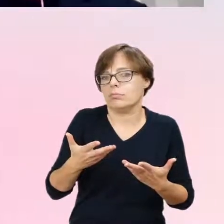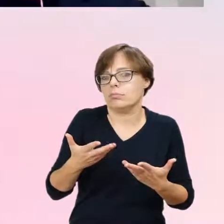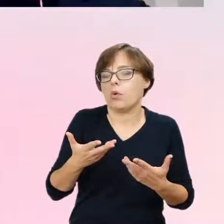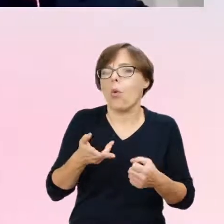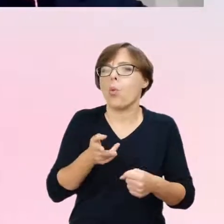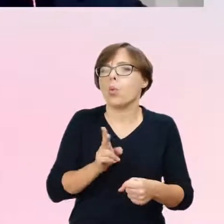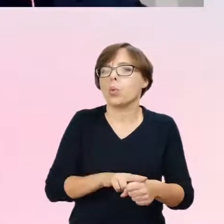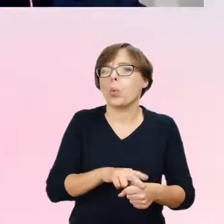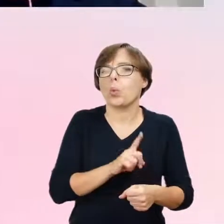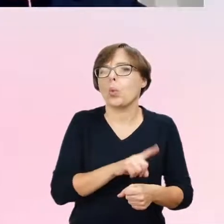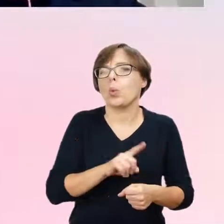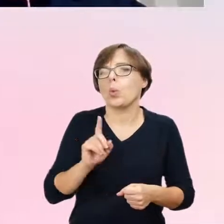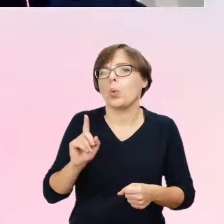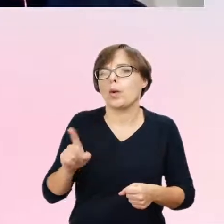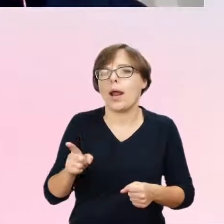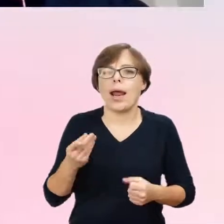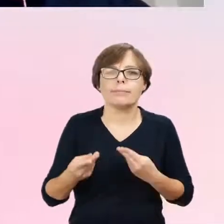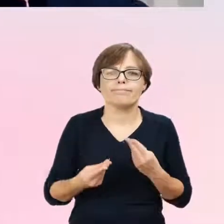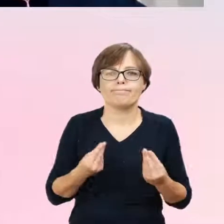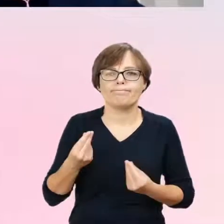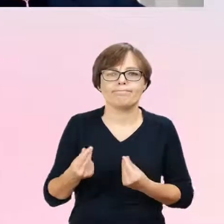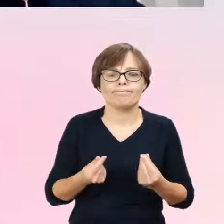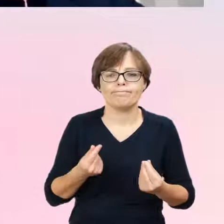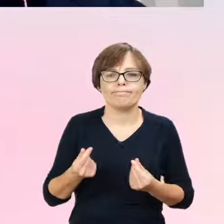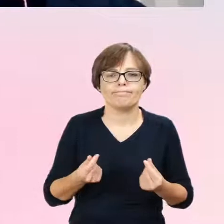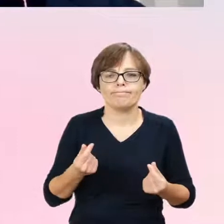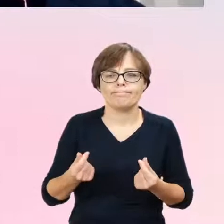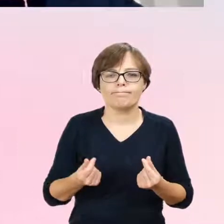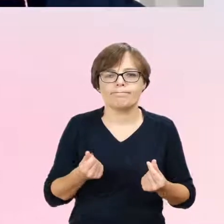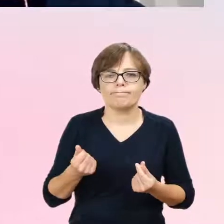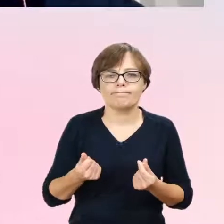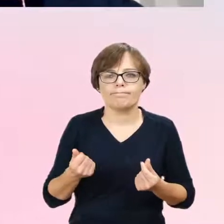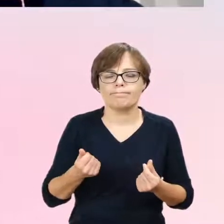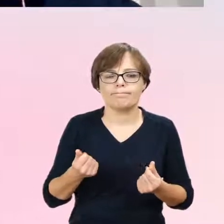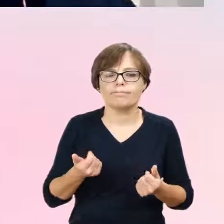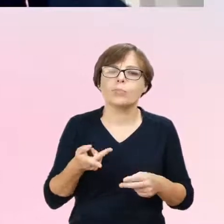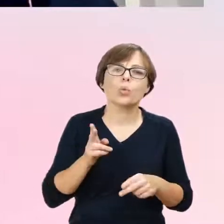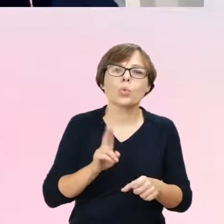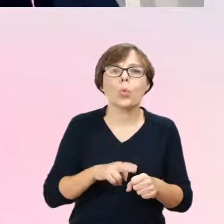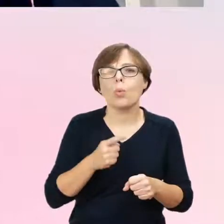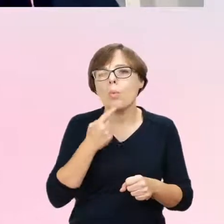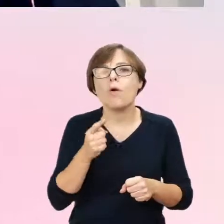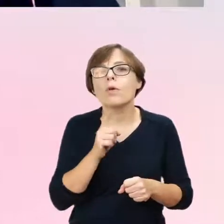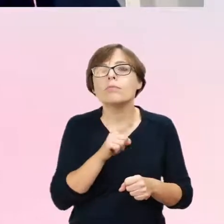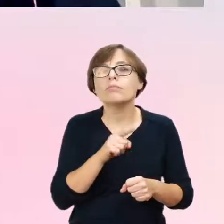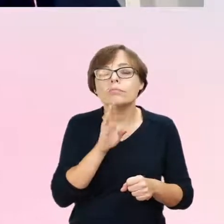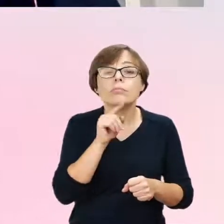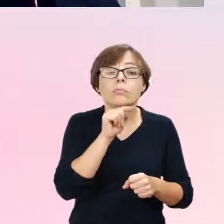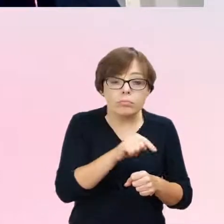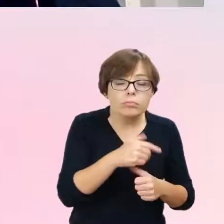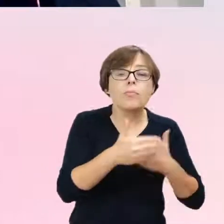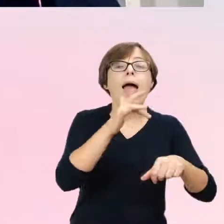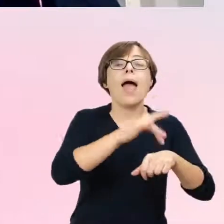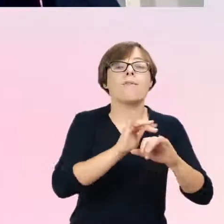wskazało na to właśnie, jakie były efekty tego postępowania